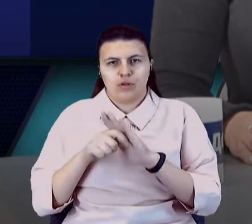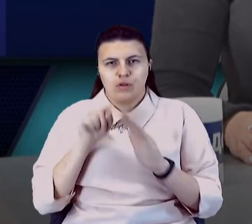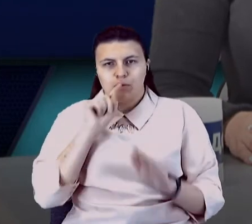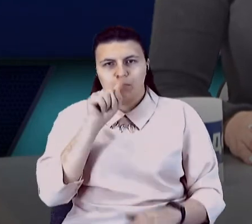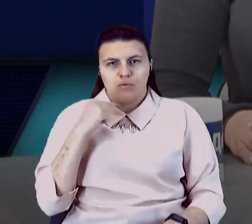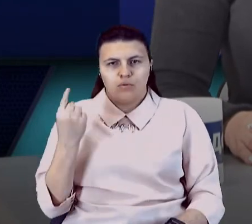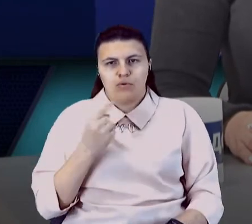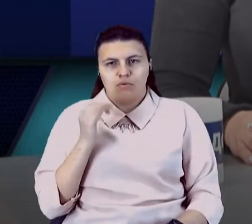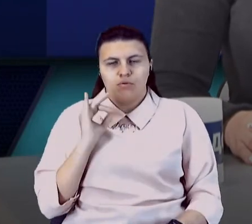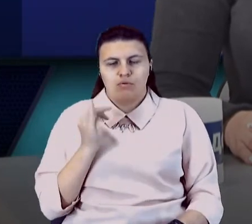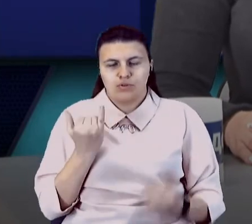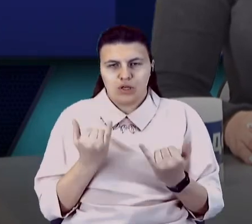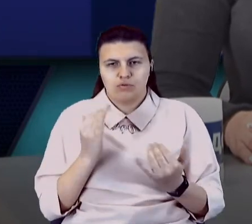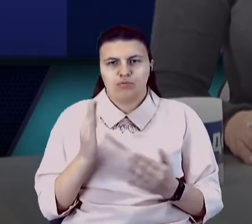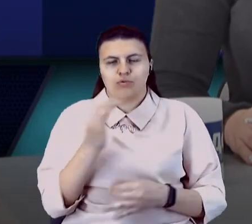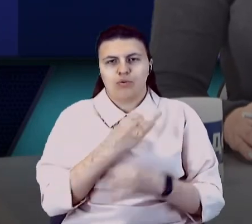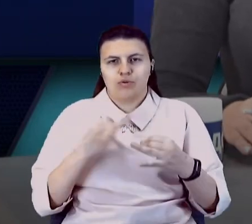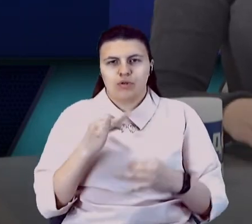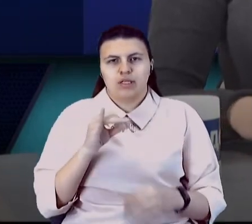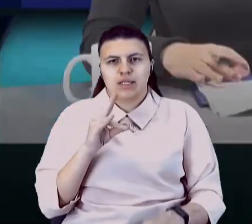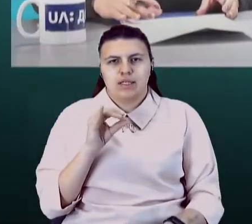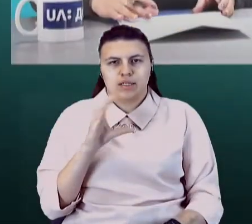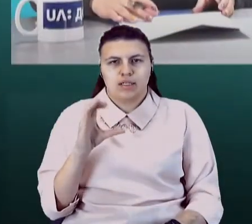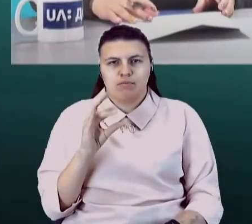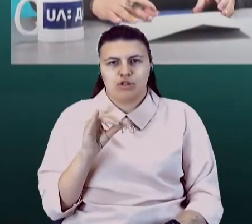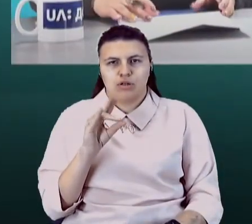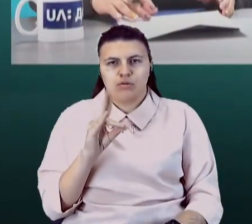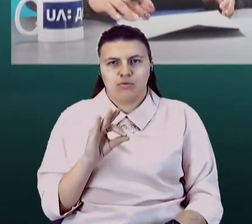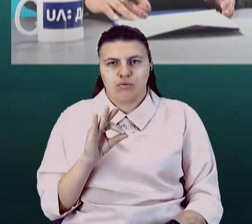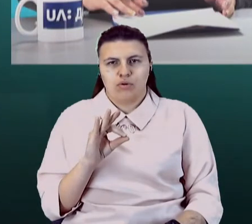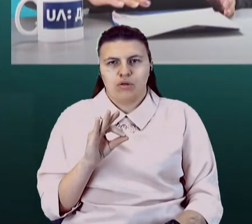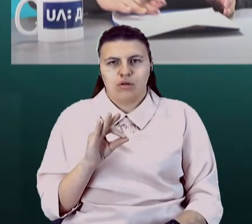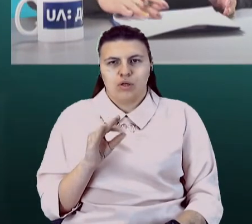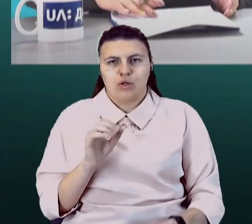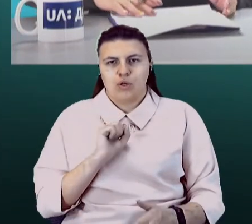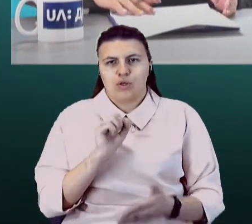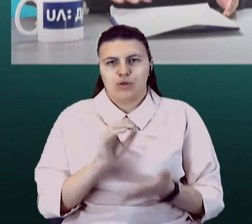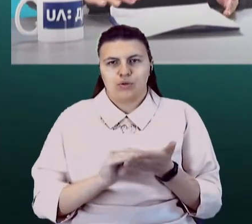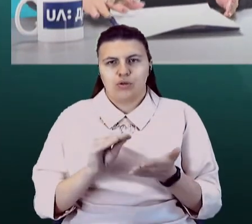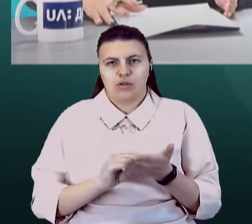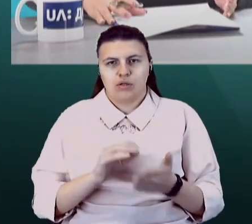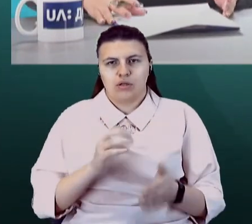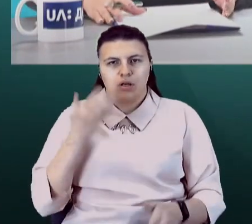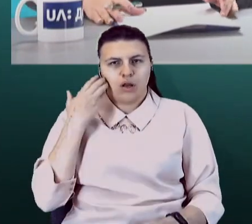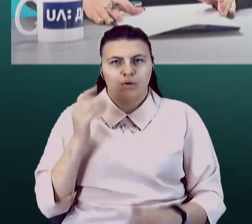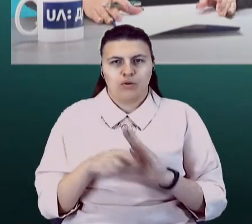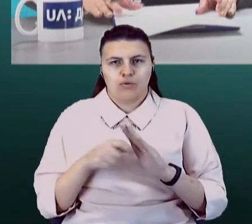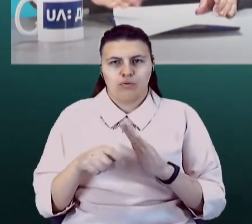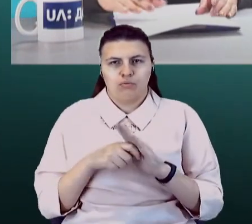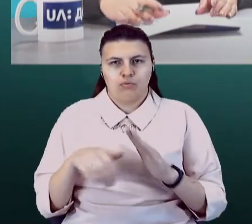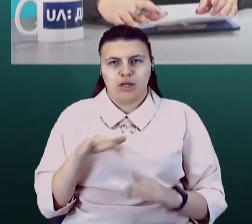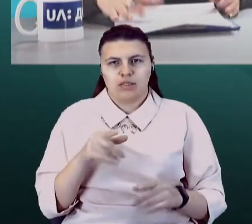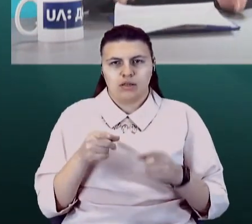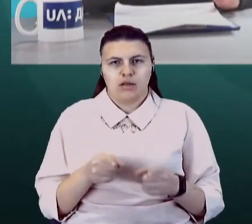зараз будемо обговорювати з Денисом Тимошенком, журналістом радіо «Донбас і реалії». Пане Денисе, доброго вечора. Добрий